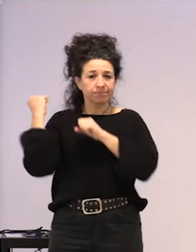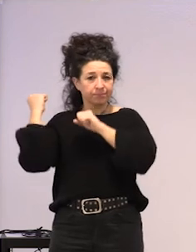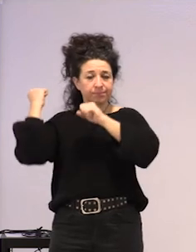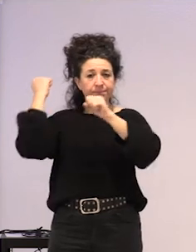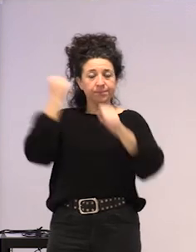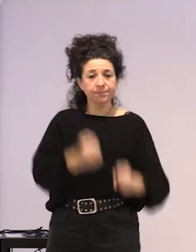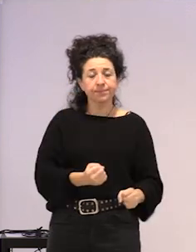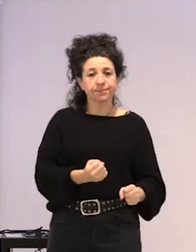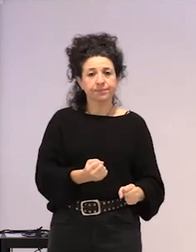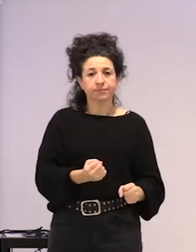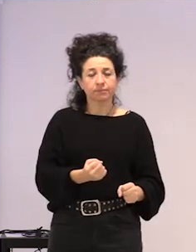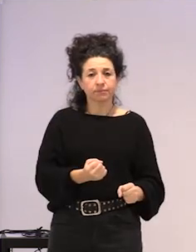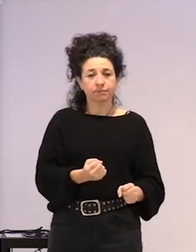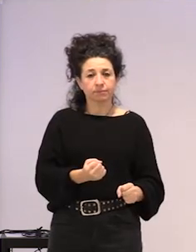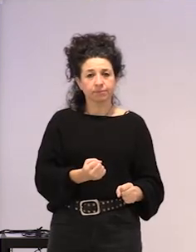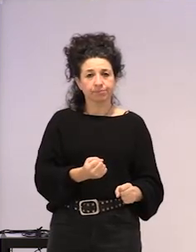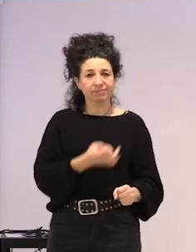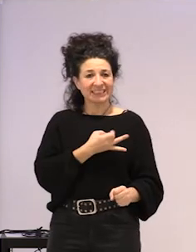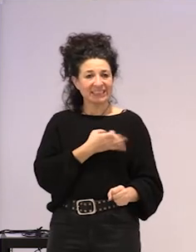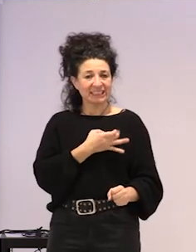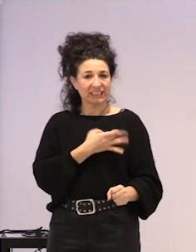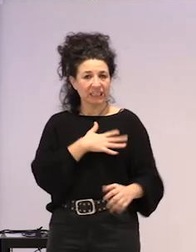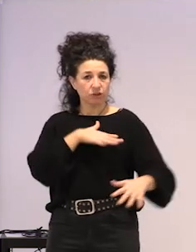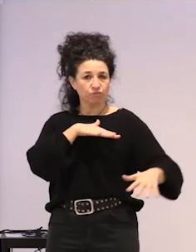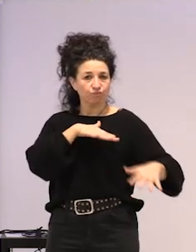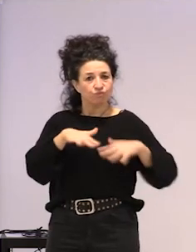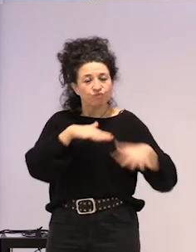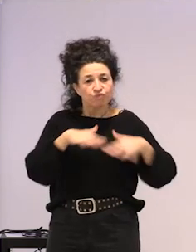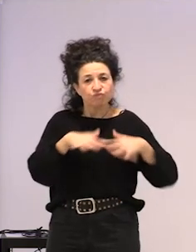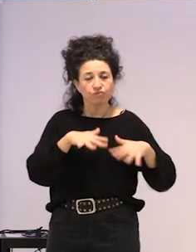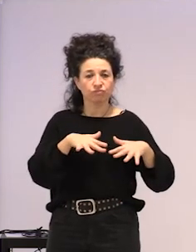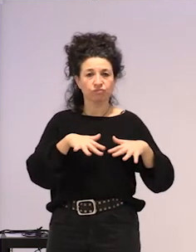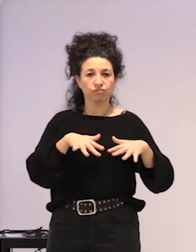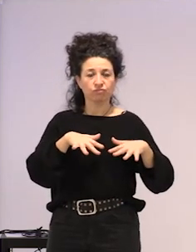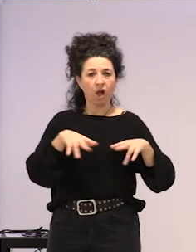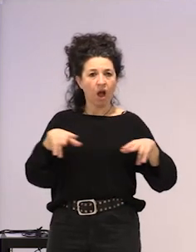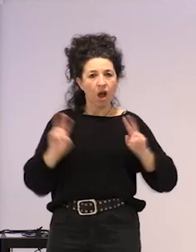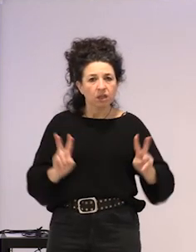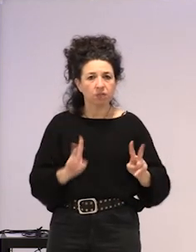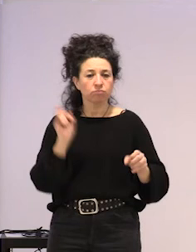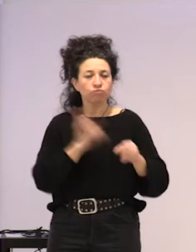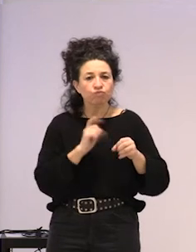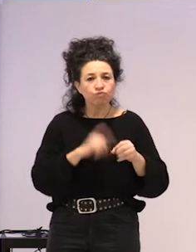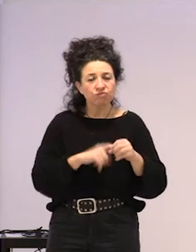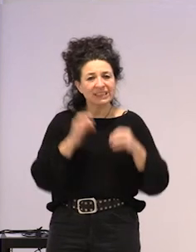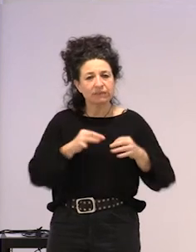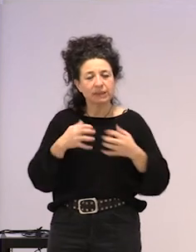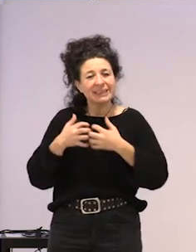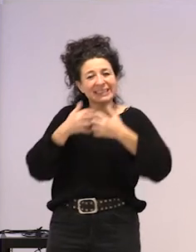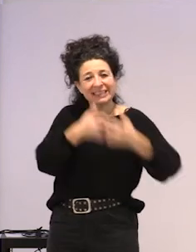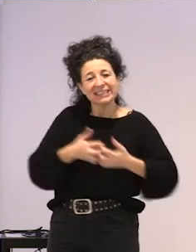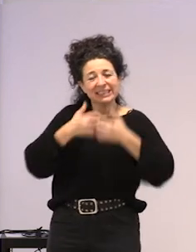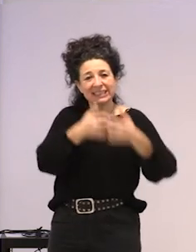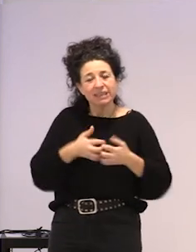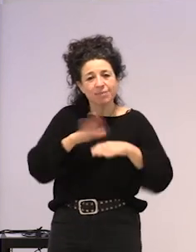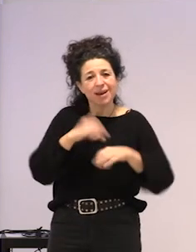zehar, sindikalista izan da, sindikatu batean egonda oso aktiboki parte hartzen, eta beti borrokatzen lan